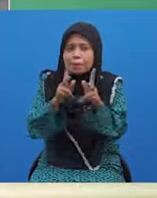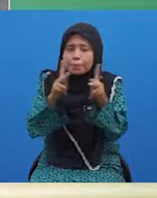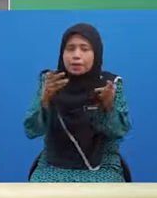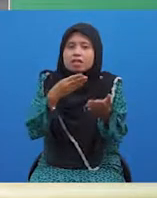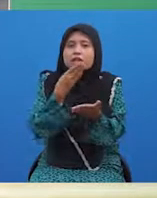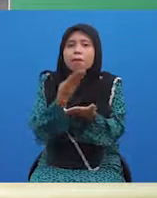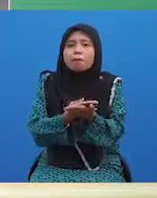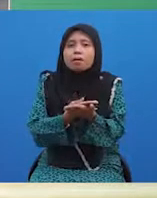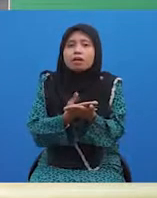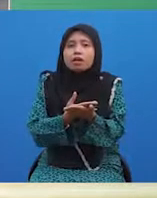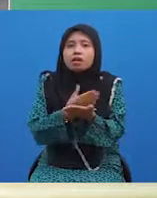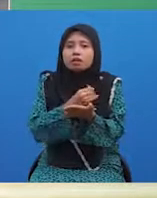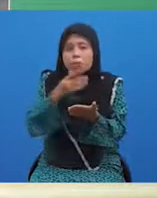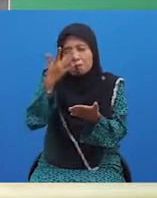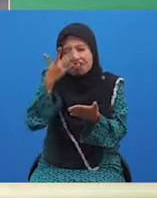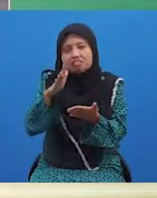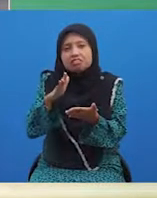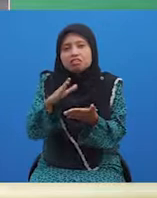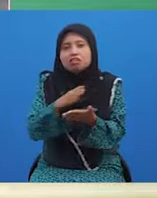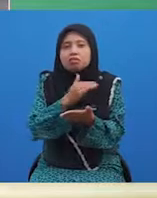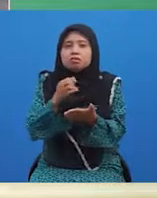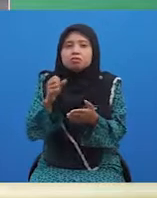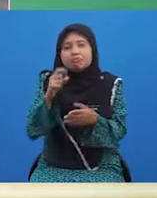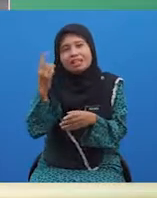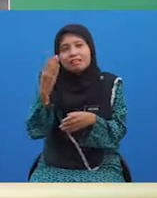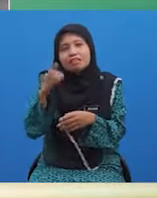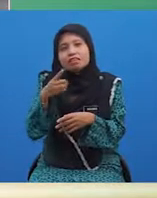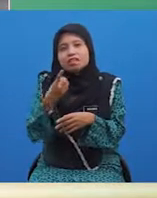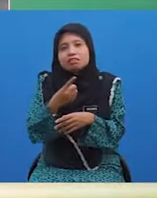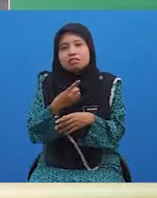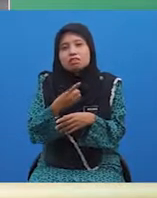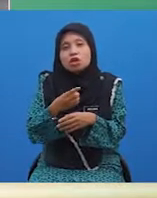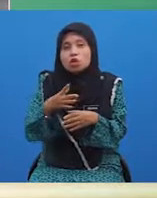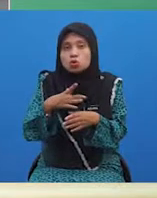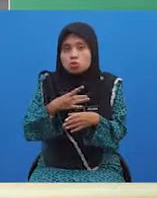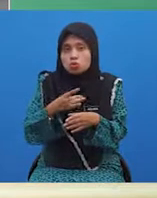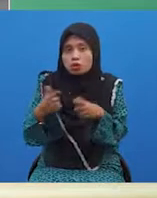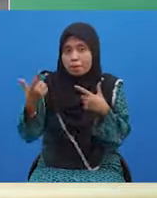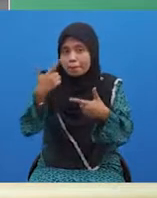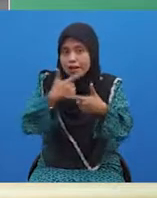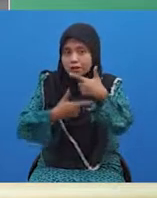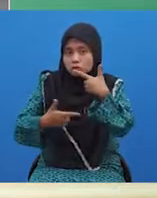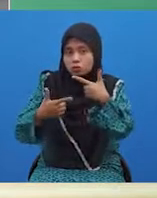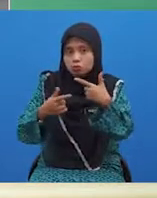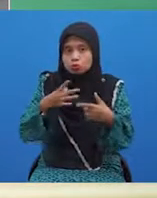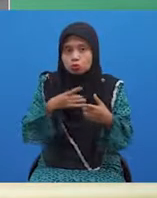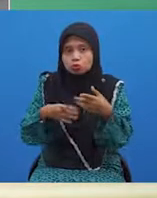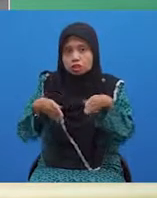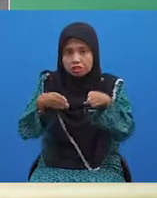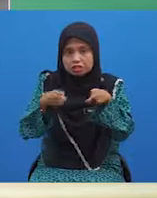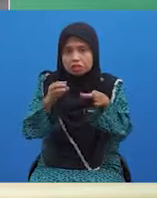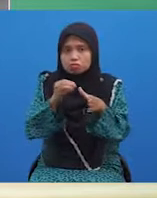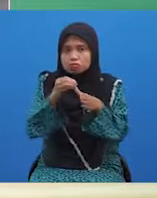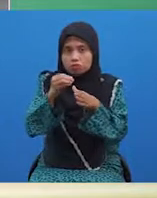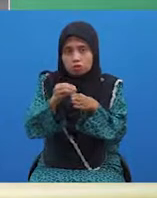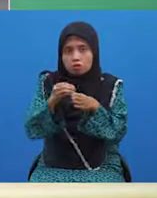hati, yang terpandai, yang sederhana, suka melancong, suka berkresi atau